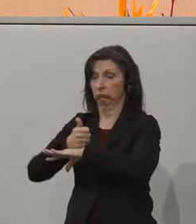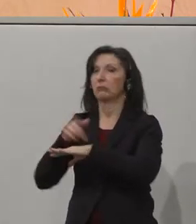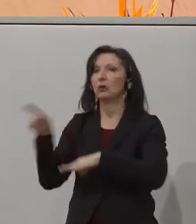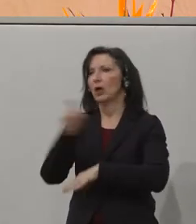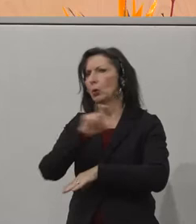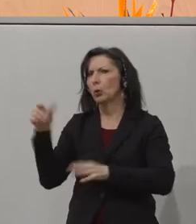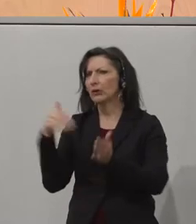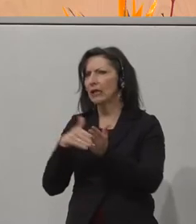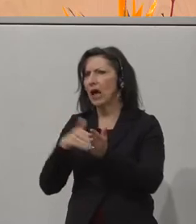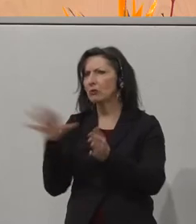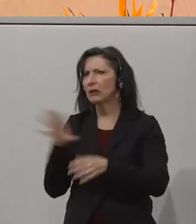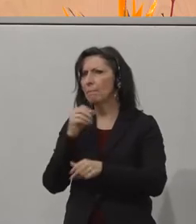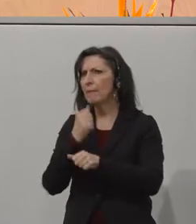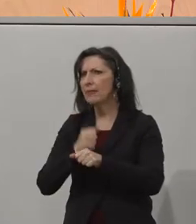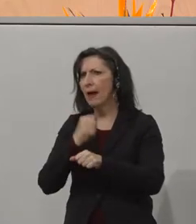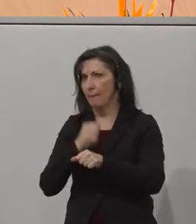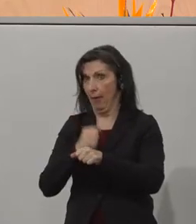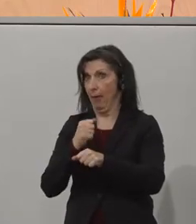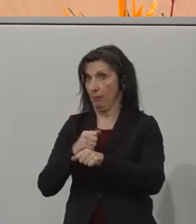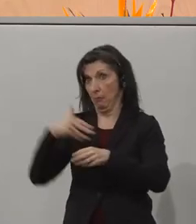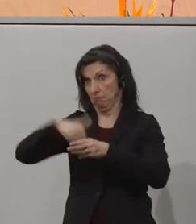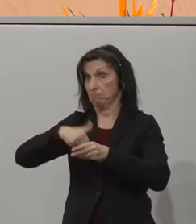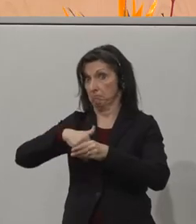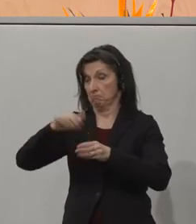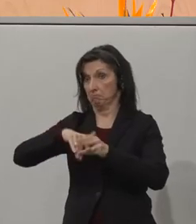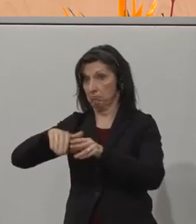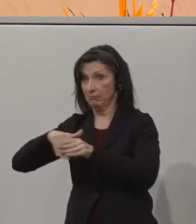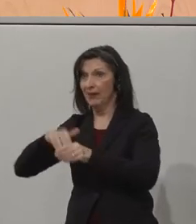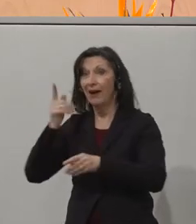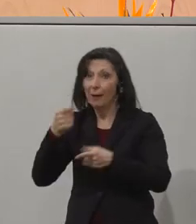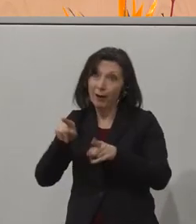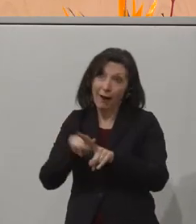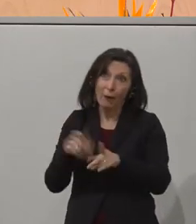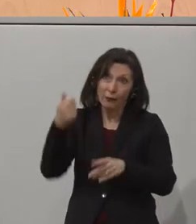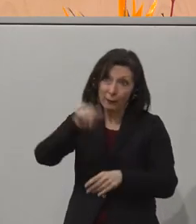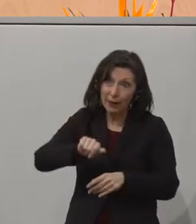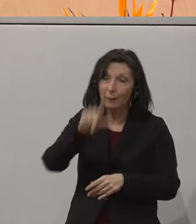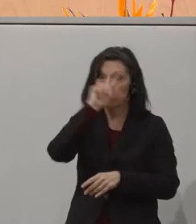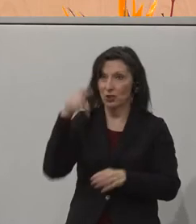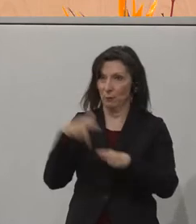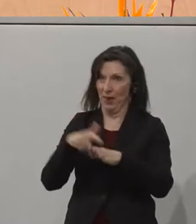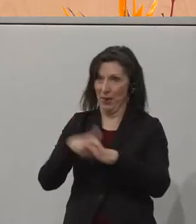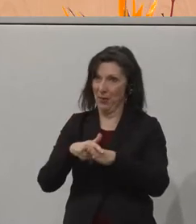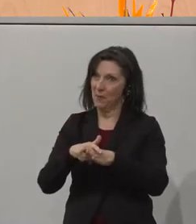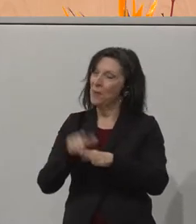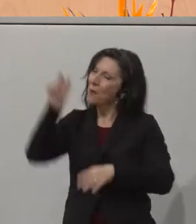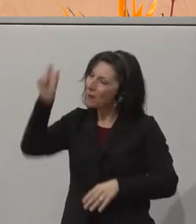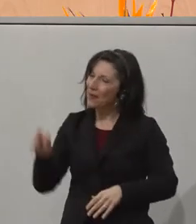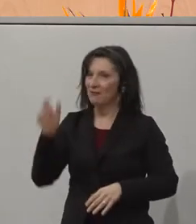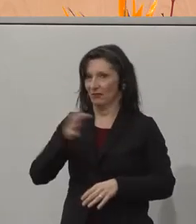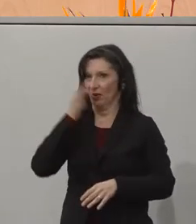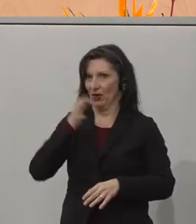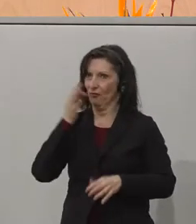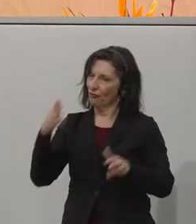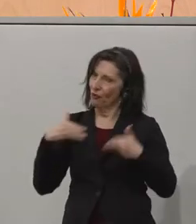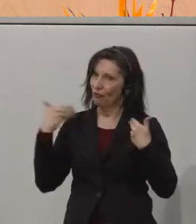Mitarbeiterinnen und Mitarbeiter geht und natürlich auch Menschen mit Behinderung, die da dazugehören. Wir freuen uns auf seine